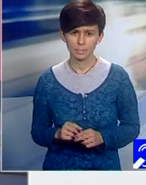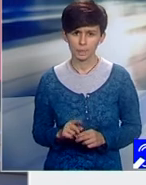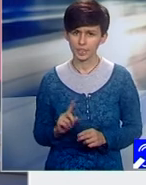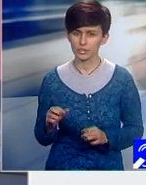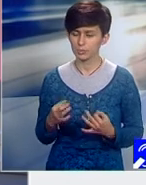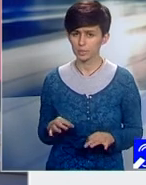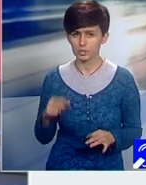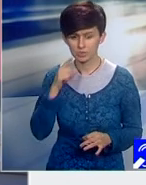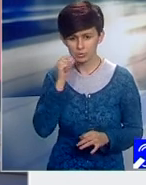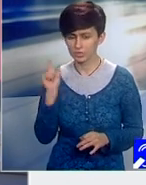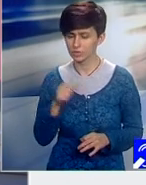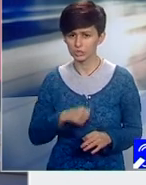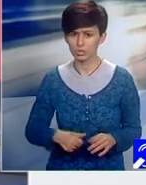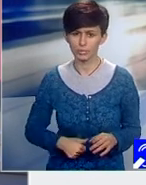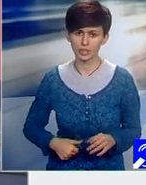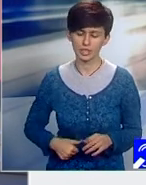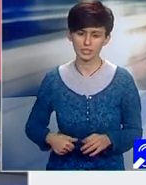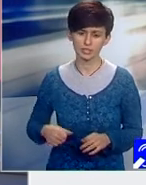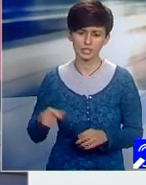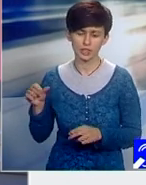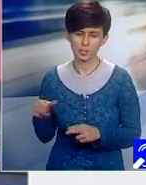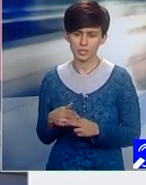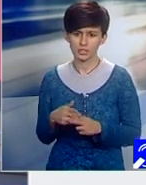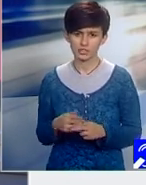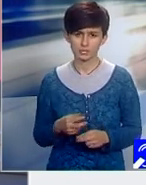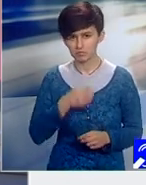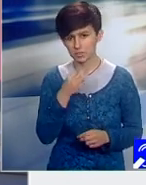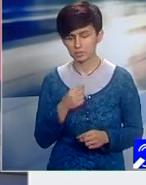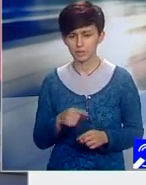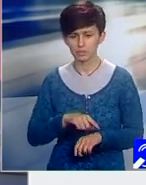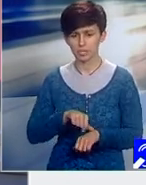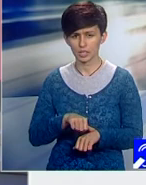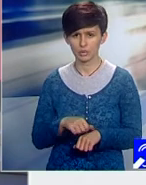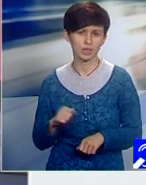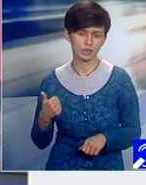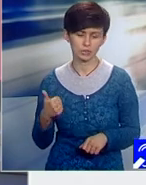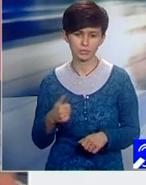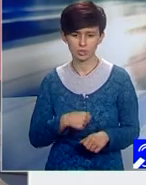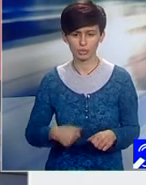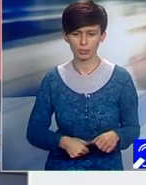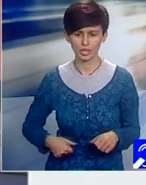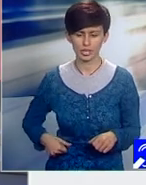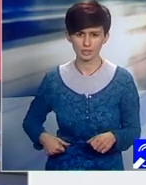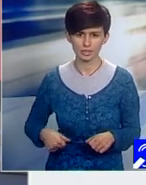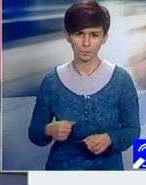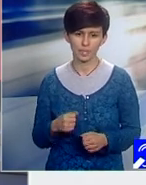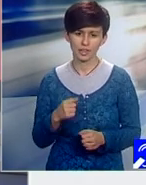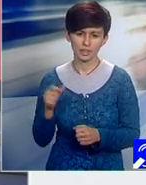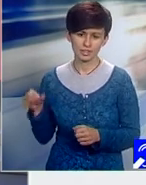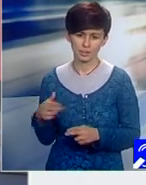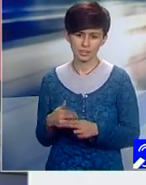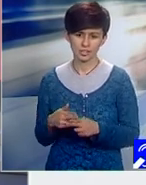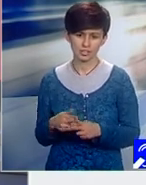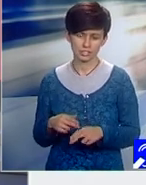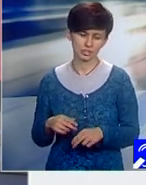paciențe. Efectiv, aceste opt ore, le spui, dom'le, până la 11 îți operezi paciențe, dar de la 11 încă opt ore, până la 19, fiindcă vedeți să manager, stai și te